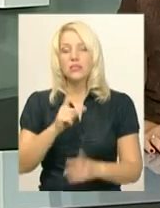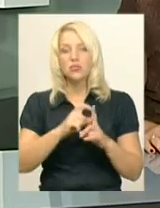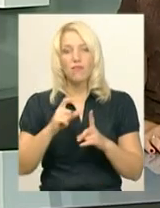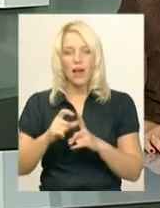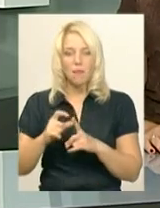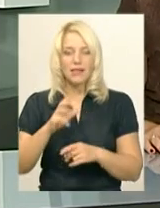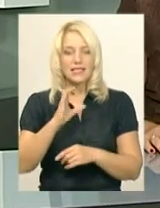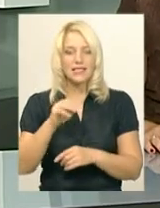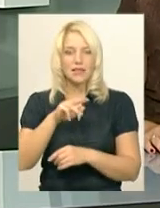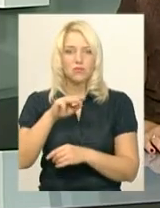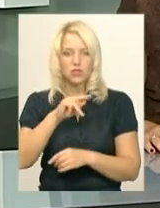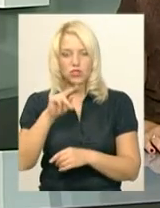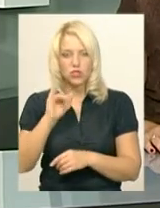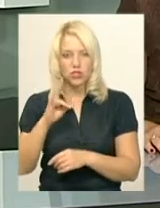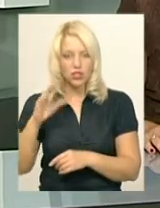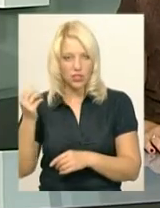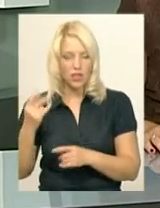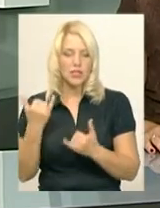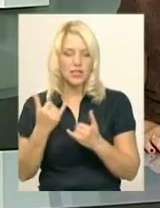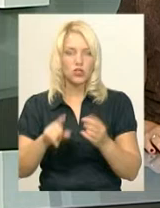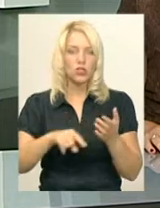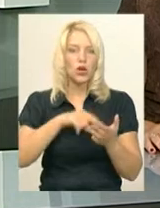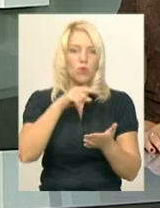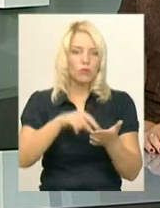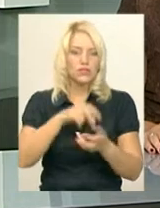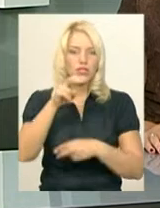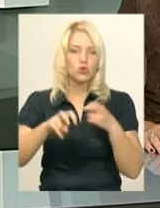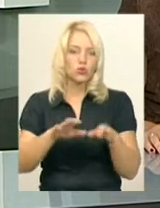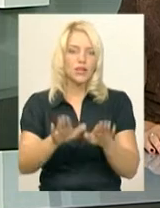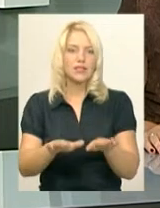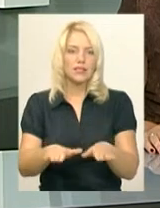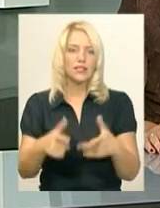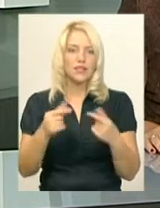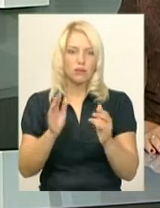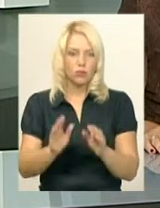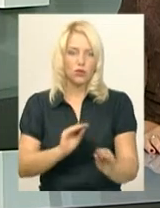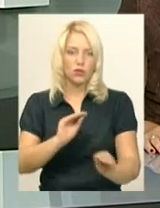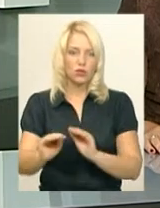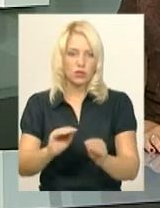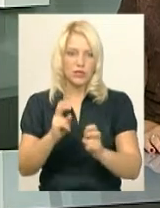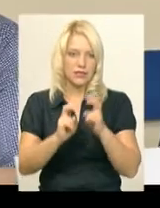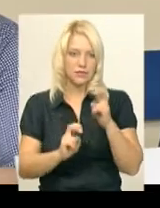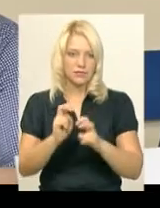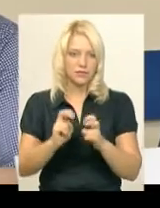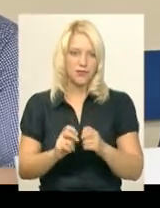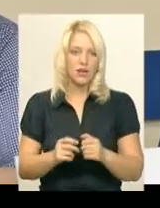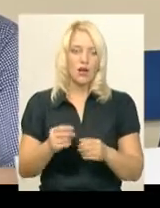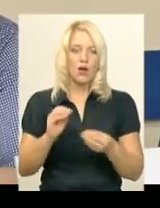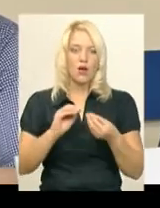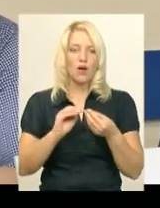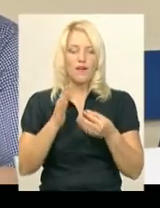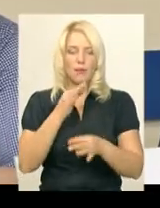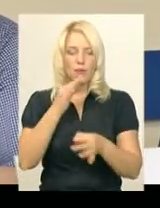Олександра Симчишина, наразі в місті шукають земельну ділянку, де розташують сміттєпереробний комплекс. Ведемо